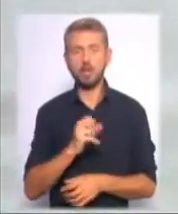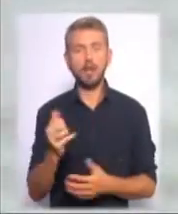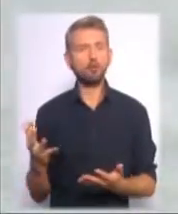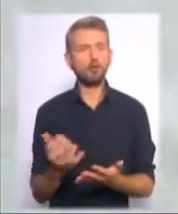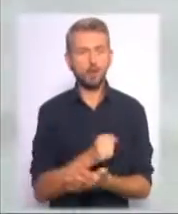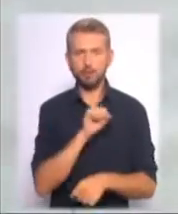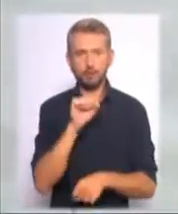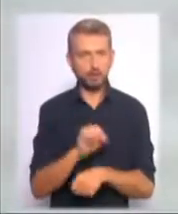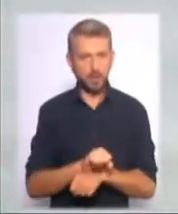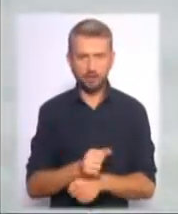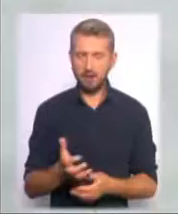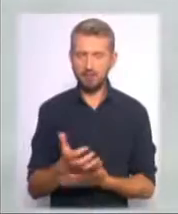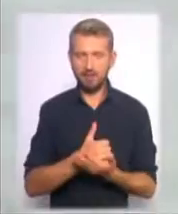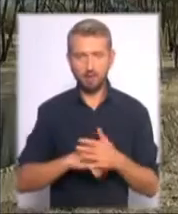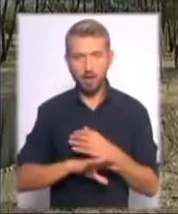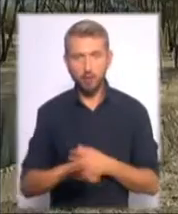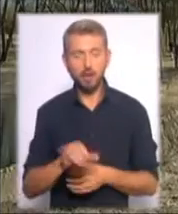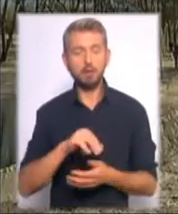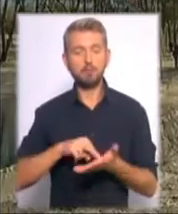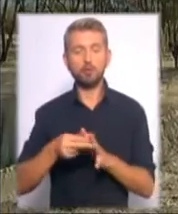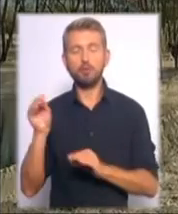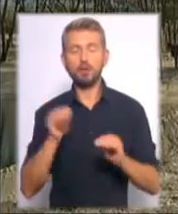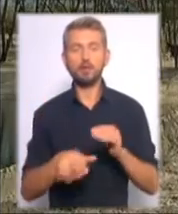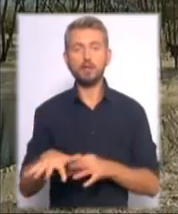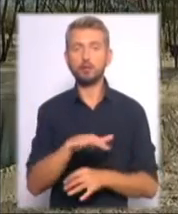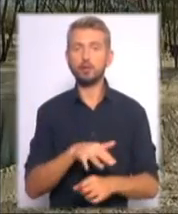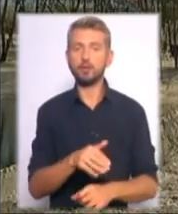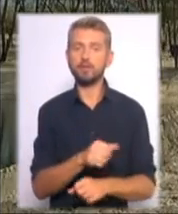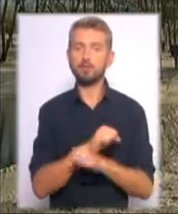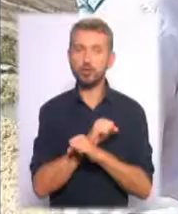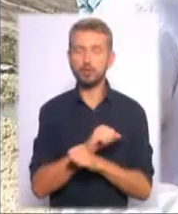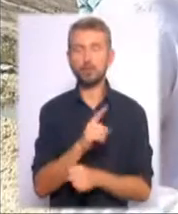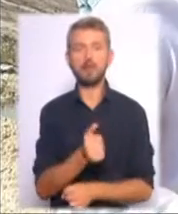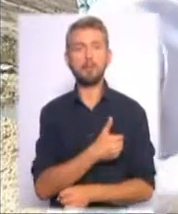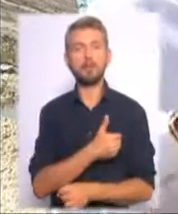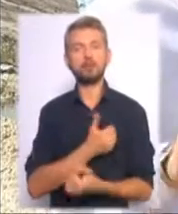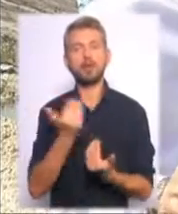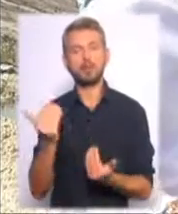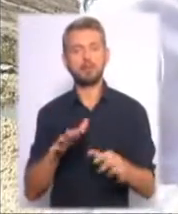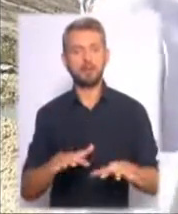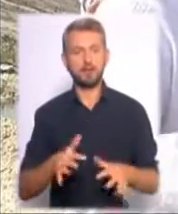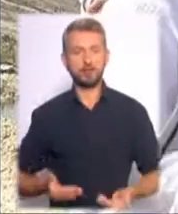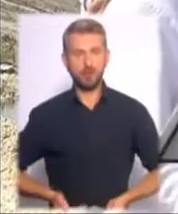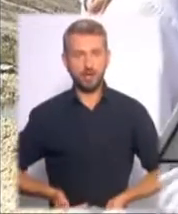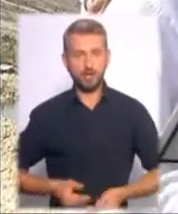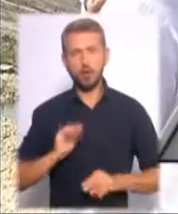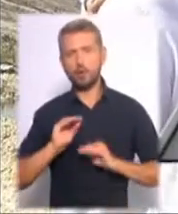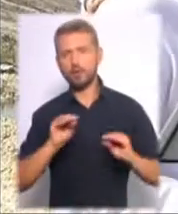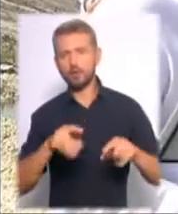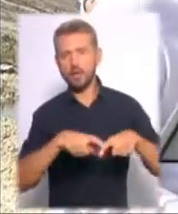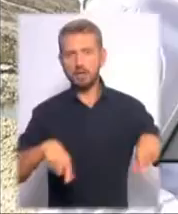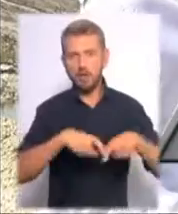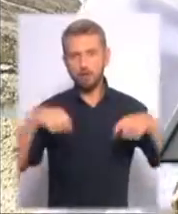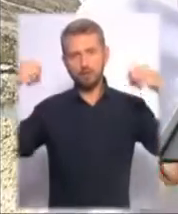зупинятися не збираються. І планують облаштувати зони відпочинку за побажаннями місцевих жителів. Осташування лавочок, фонариків з